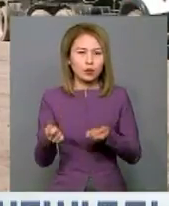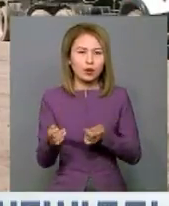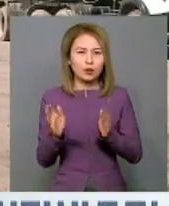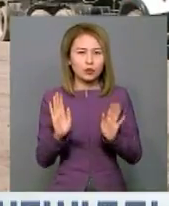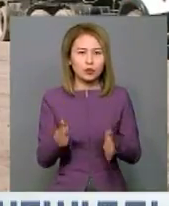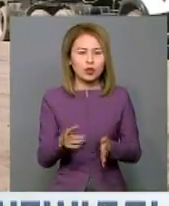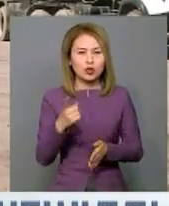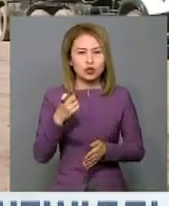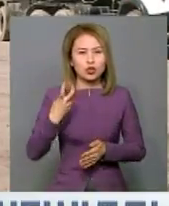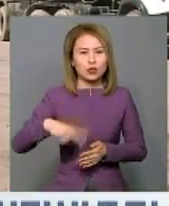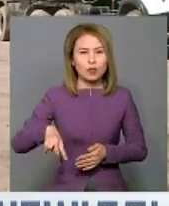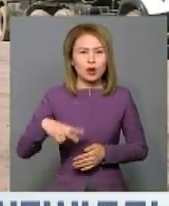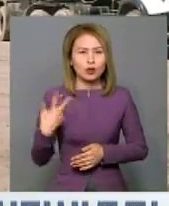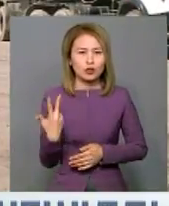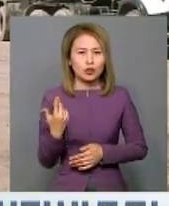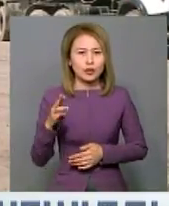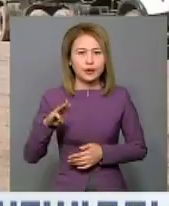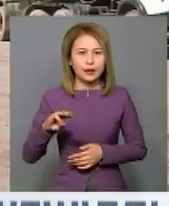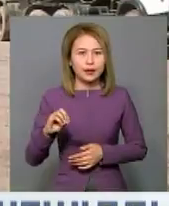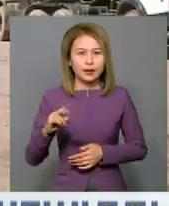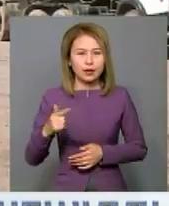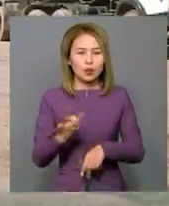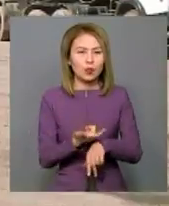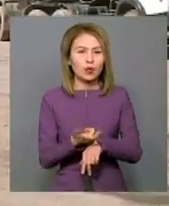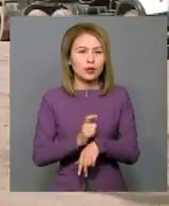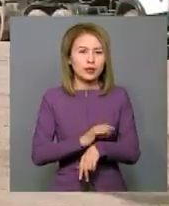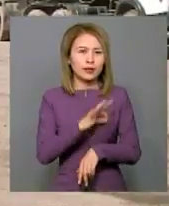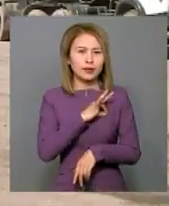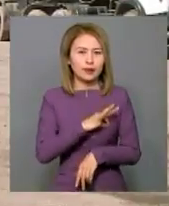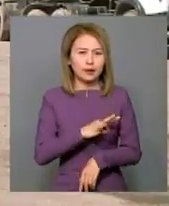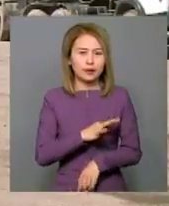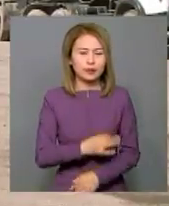Бағасы жүр жүр мағаштың кеден қол бізге өтең қайлы.